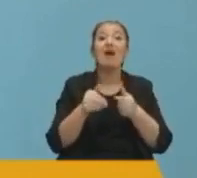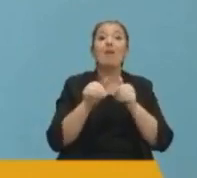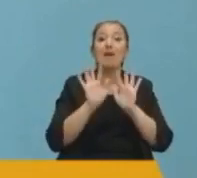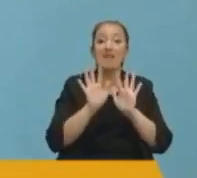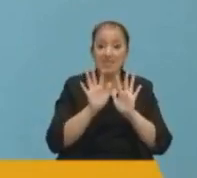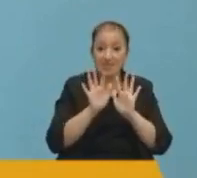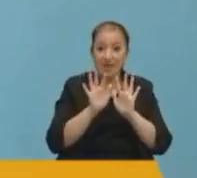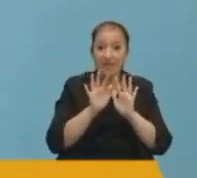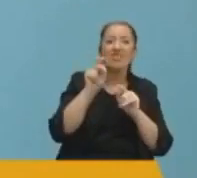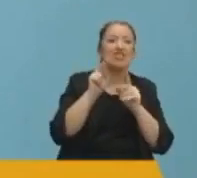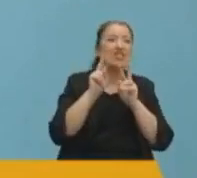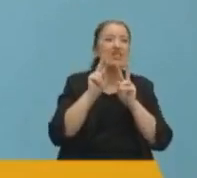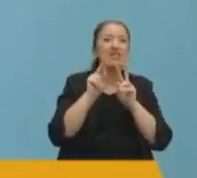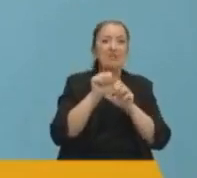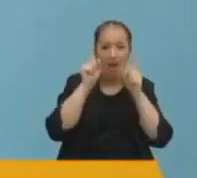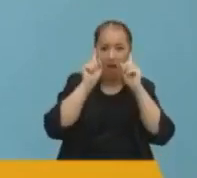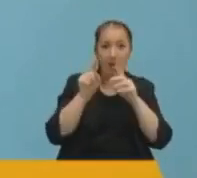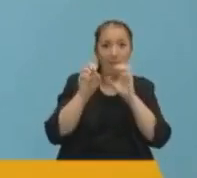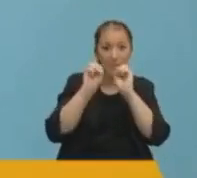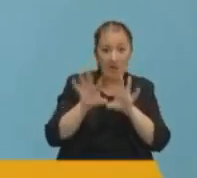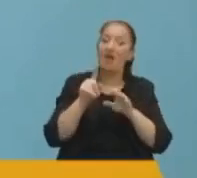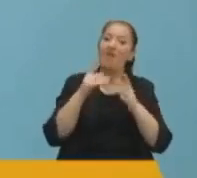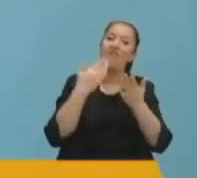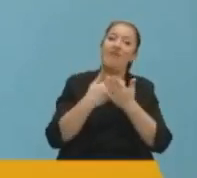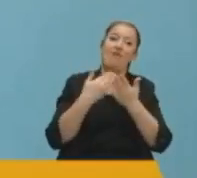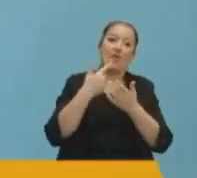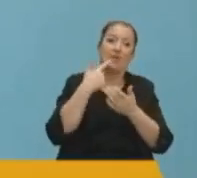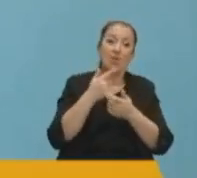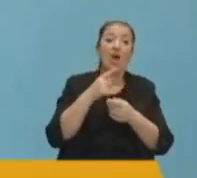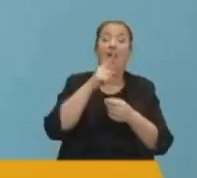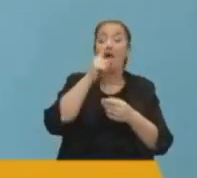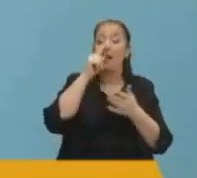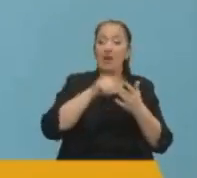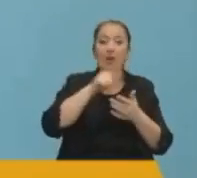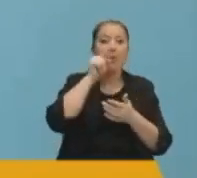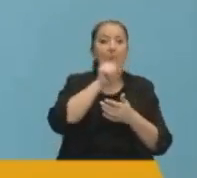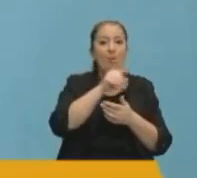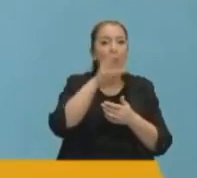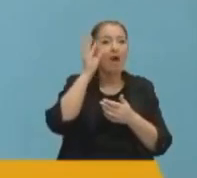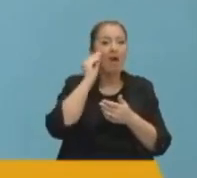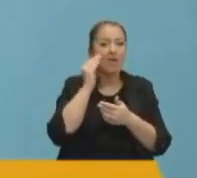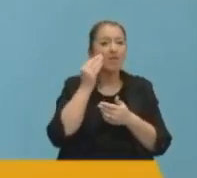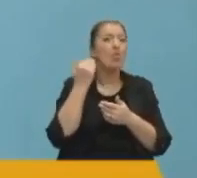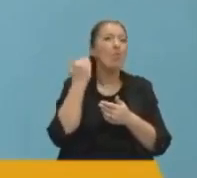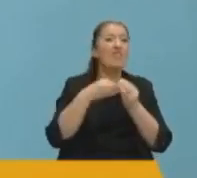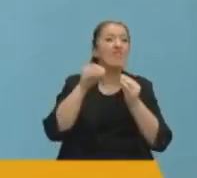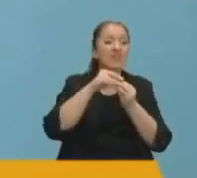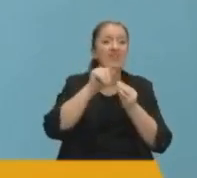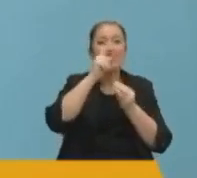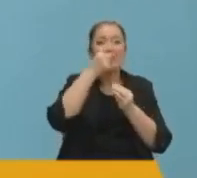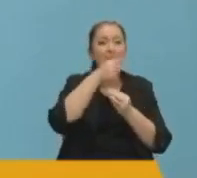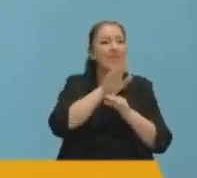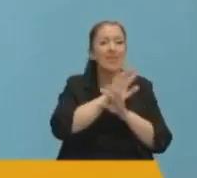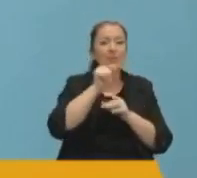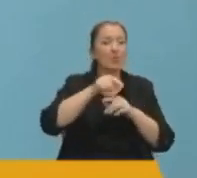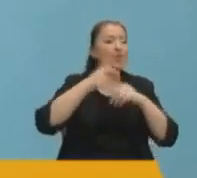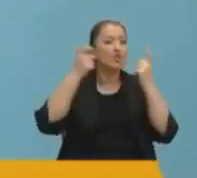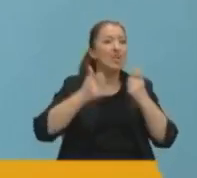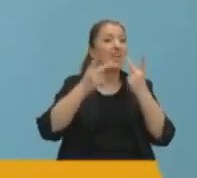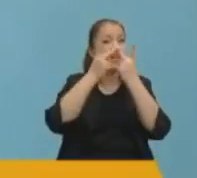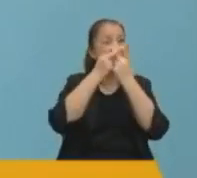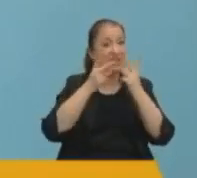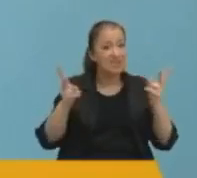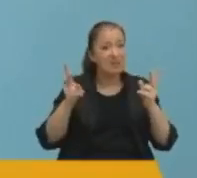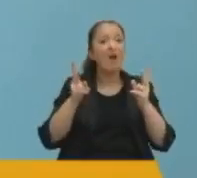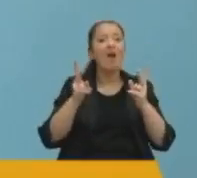muhtaç hale düşürürseniz, bay halinize, emin olun bu anlayış borcun faizini sadece mangır ile değil, bu şehrin istikbaliyle